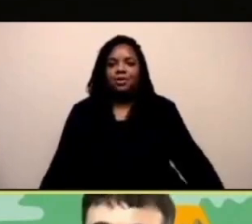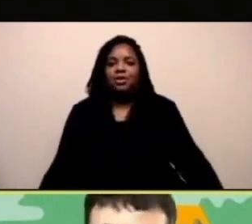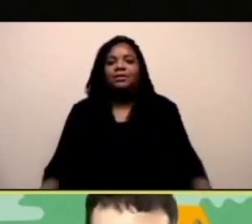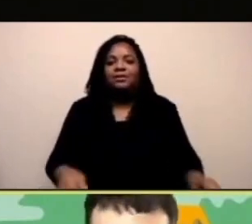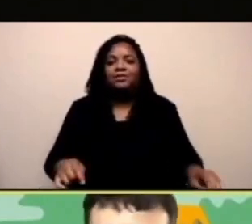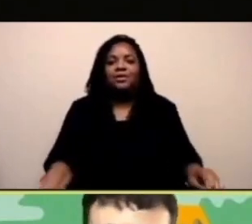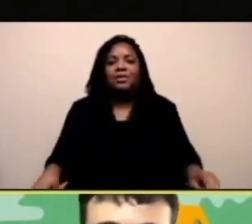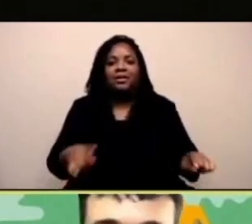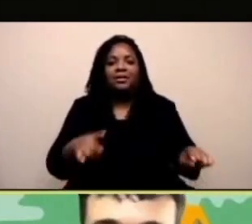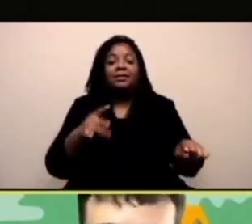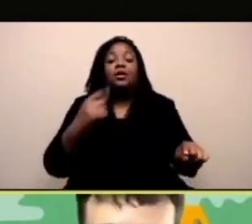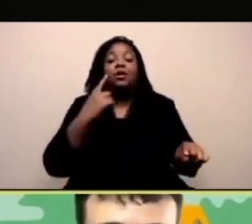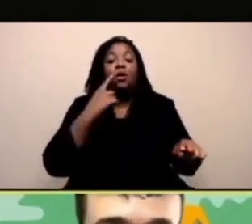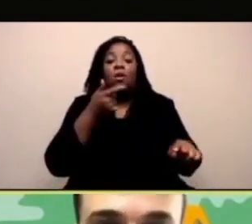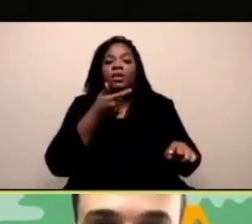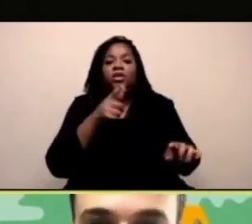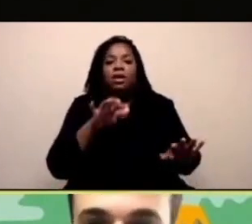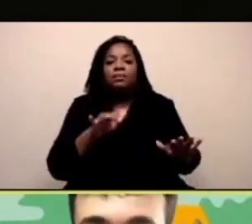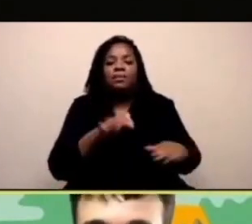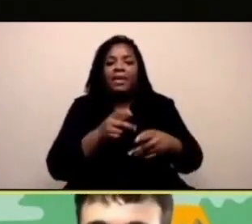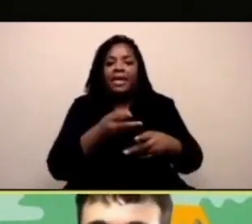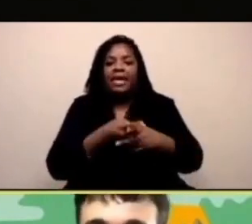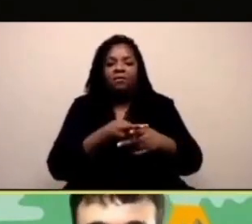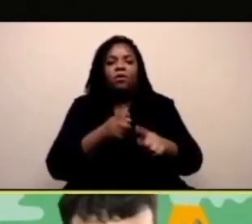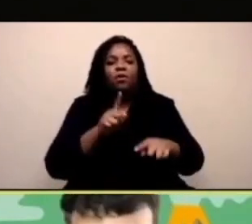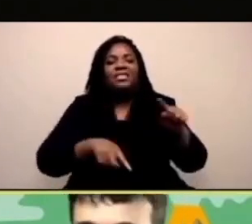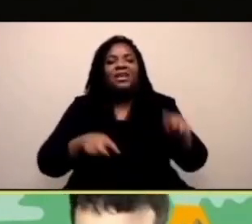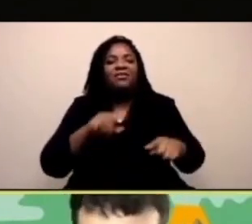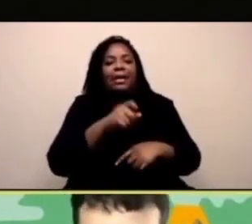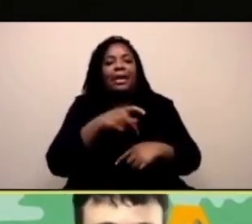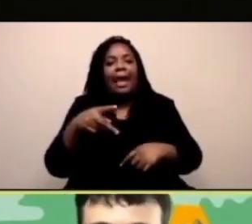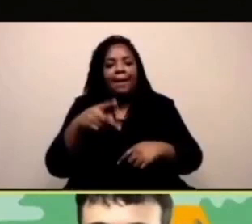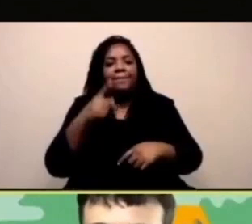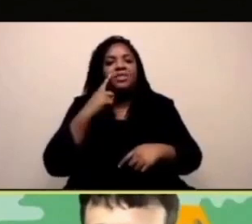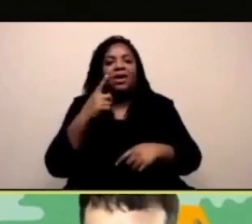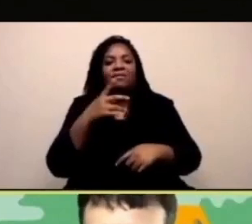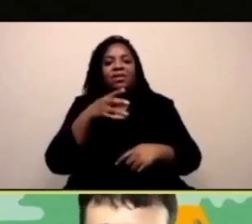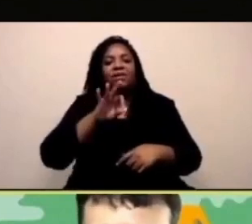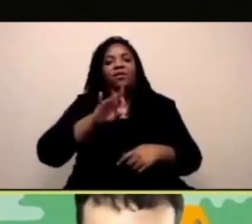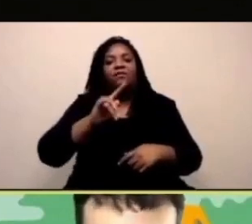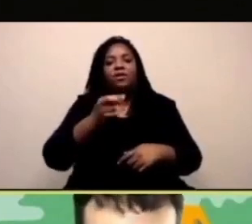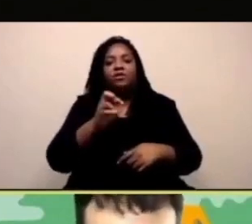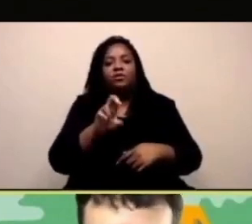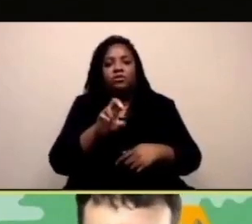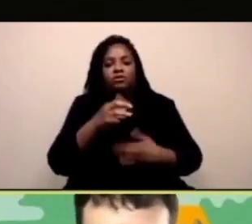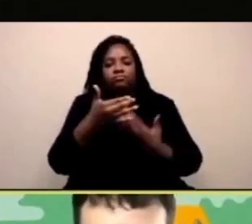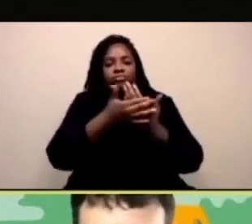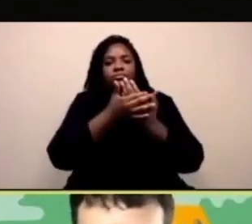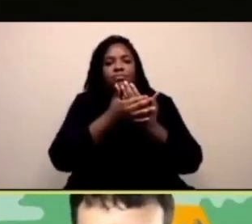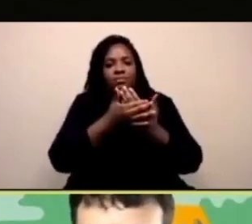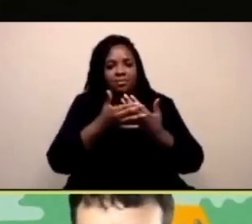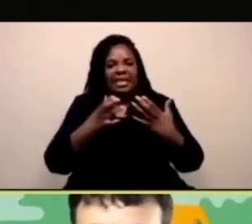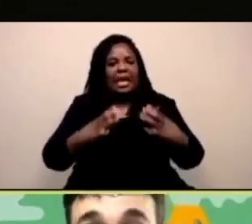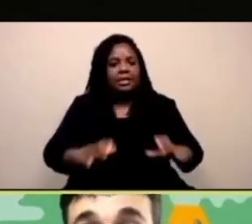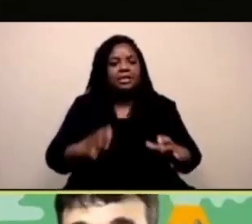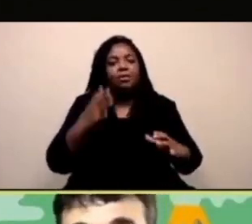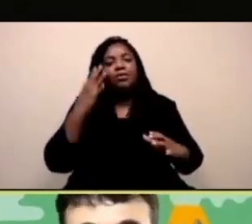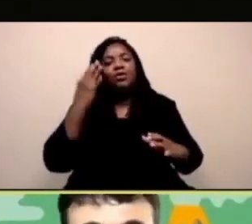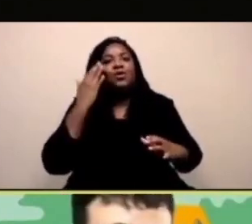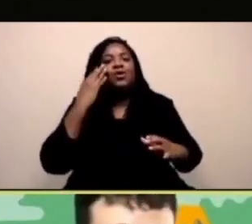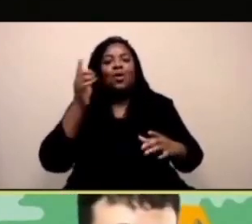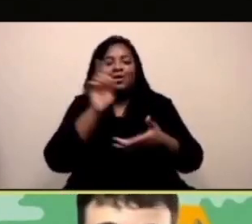come filtri per video per esempio che utilizzano i bambini nelle diverse applicazioni